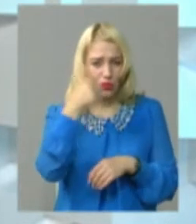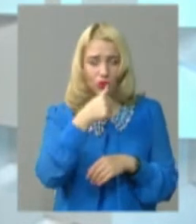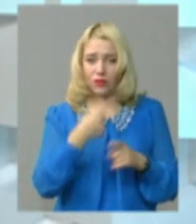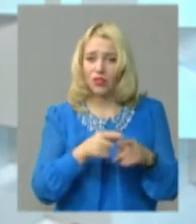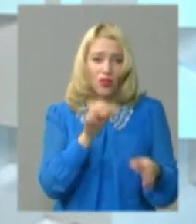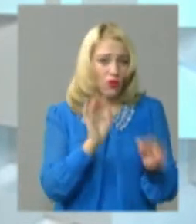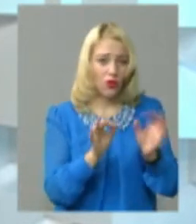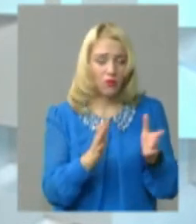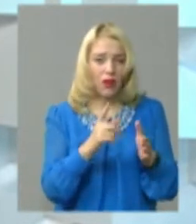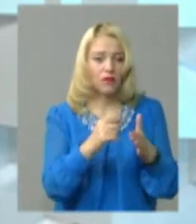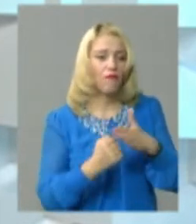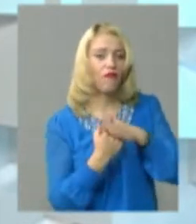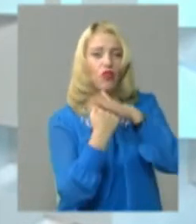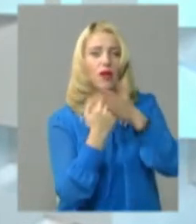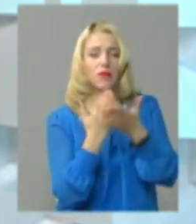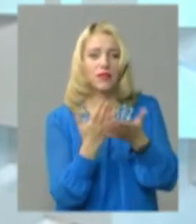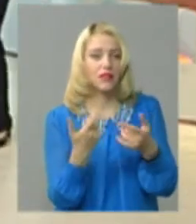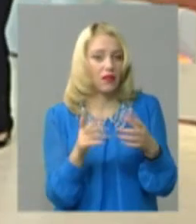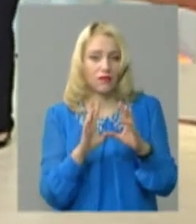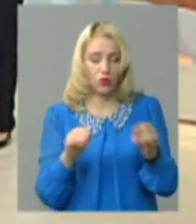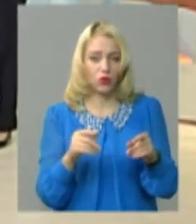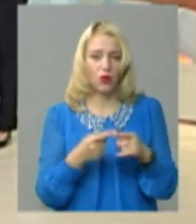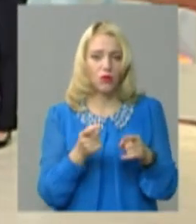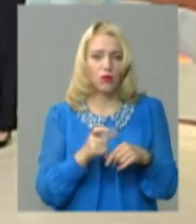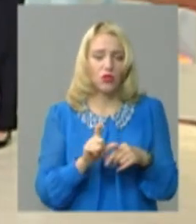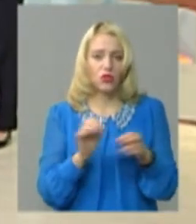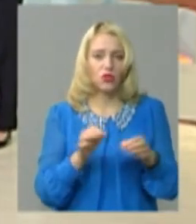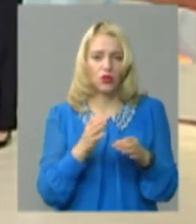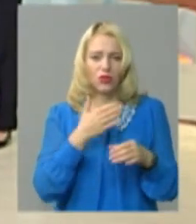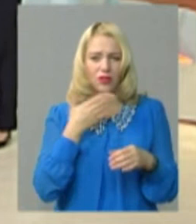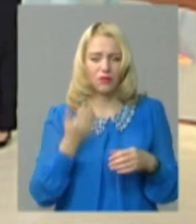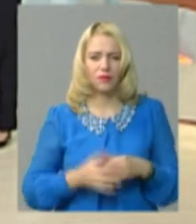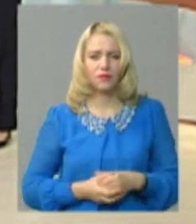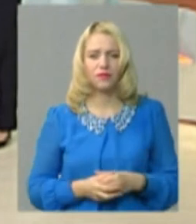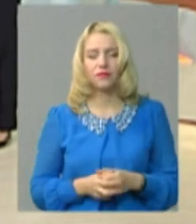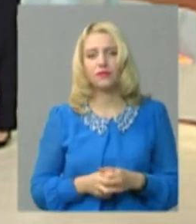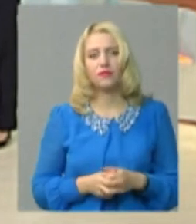фундаменти, там же більш немає нічого. там є вже в одній готовність до 70%. Ну, там немає.